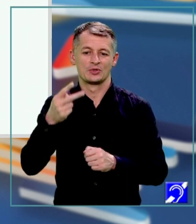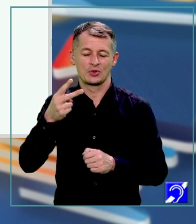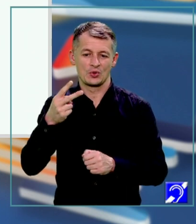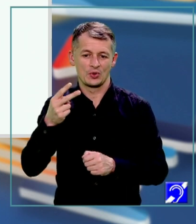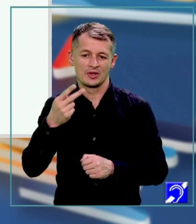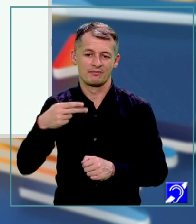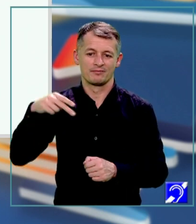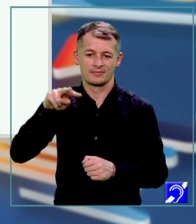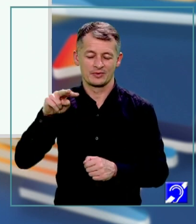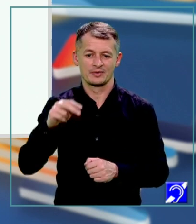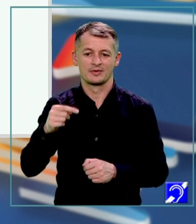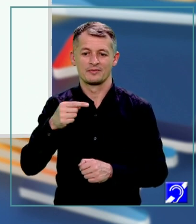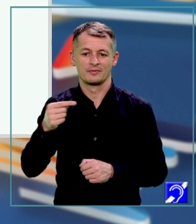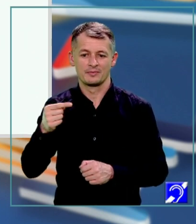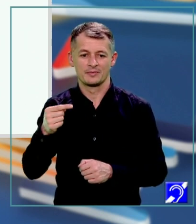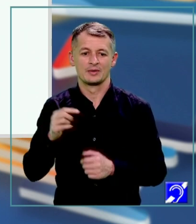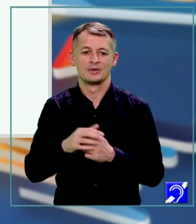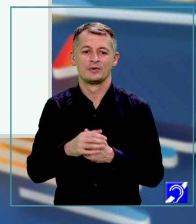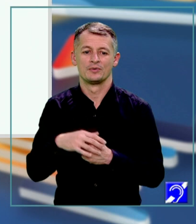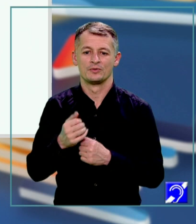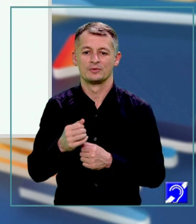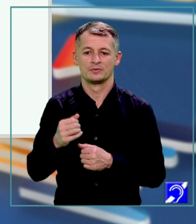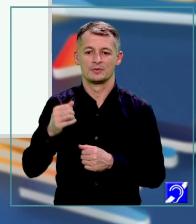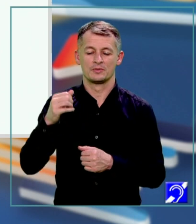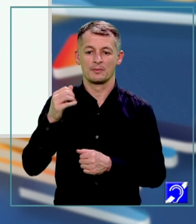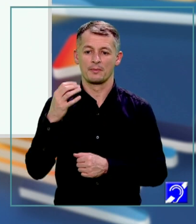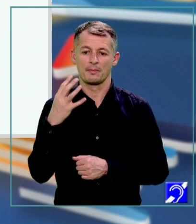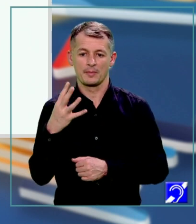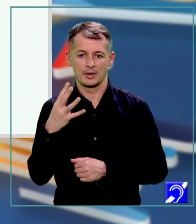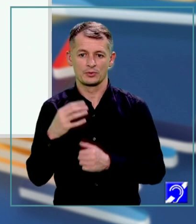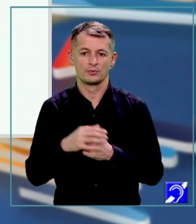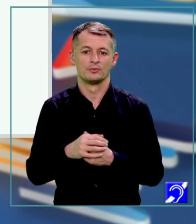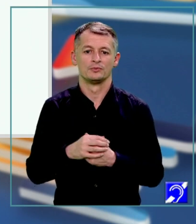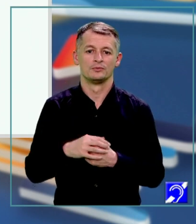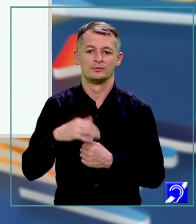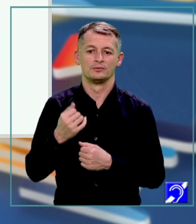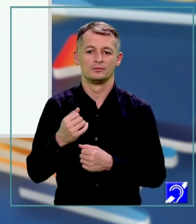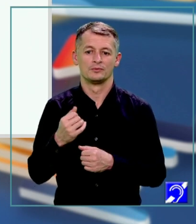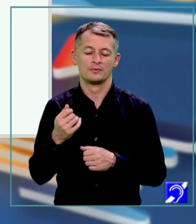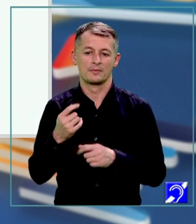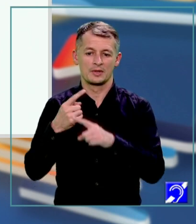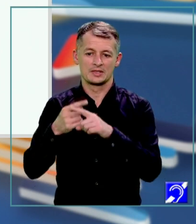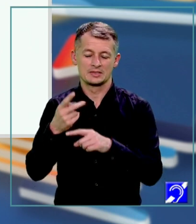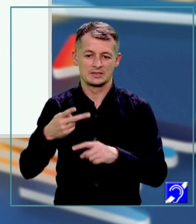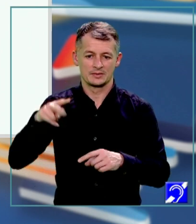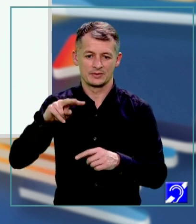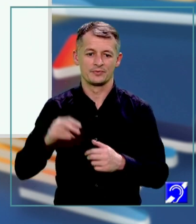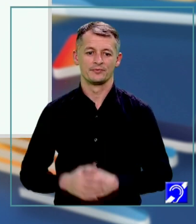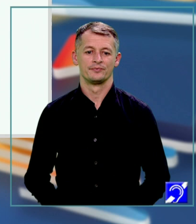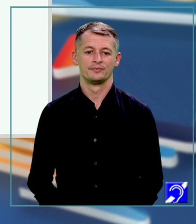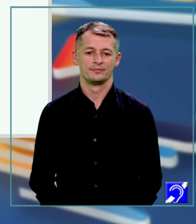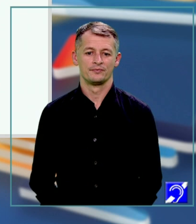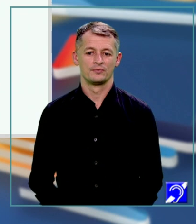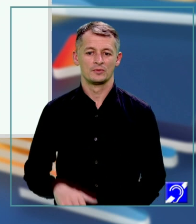schimba semnele. Deci avem x pătrat minus 2 ori x ori 1 plus 1, că 1 la pătrat este 1.